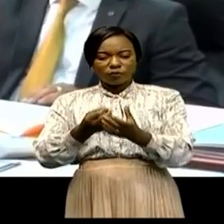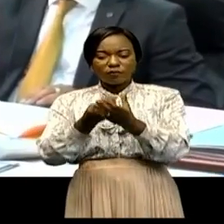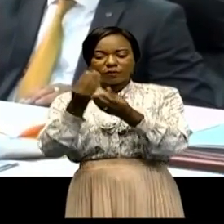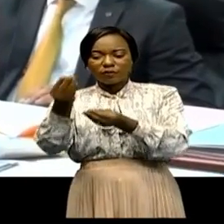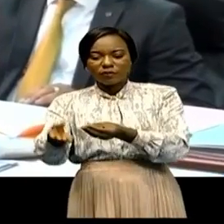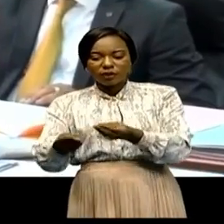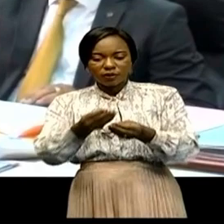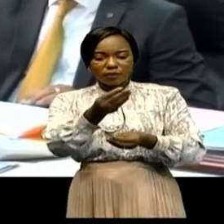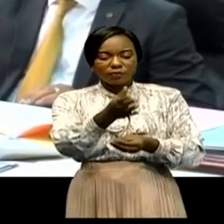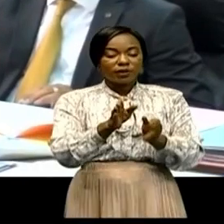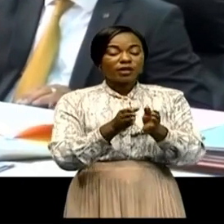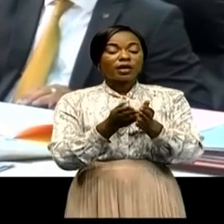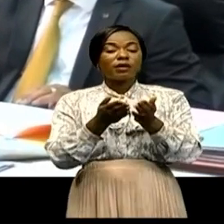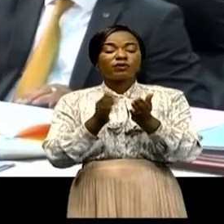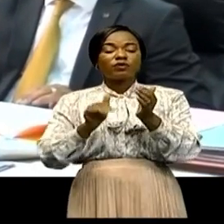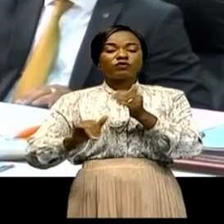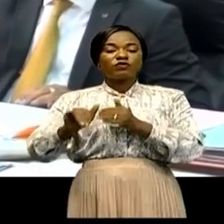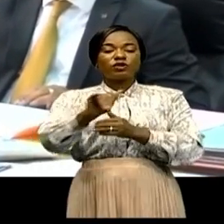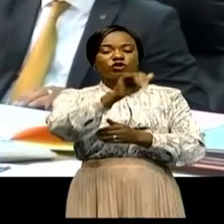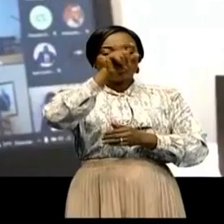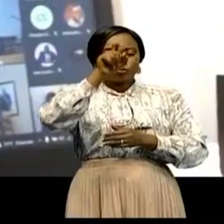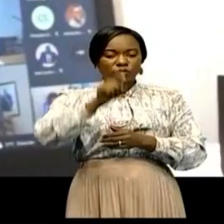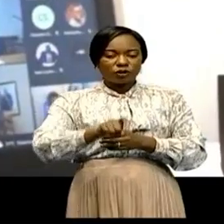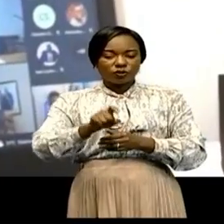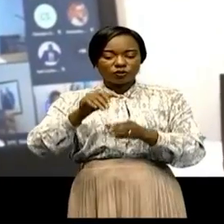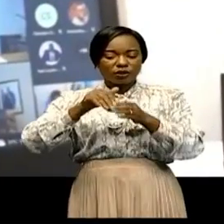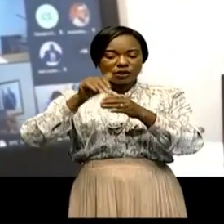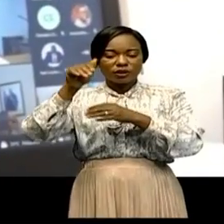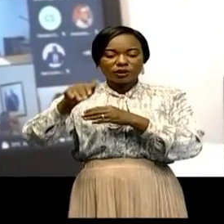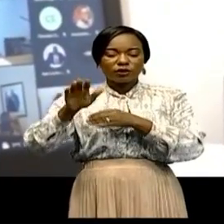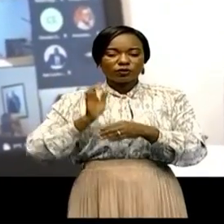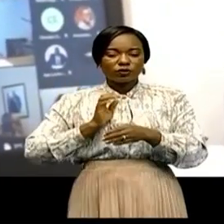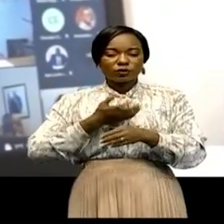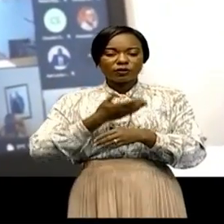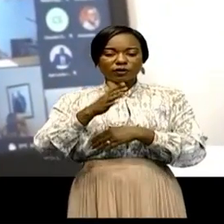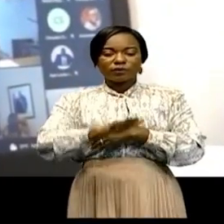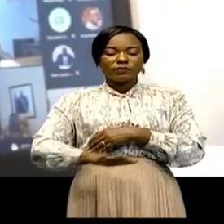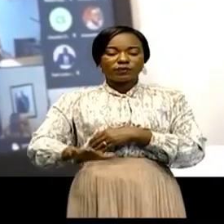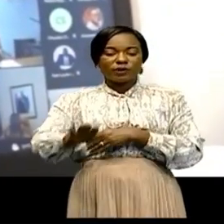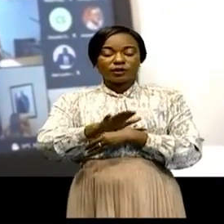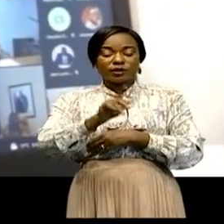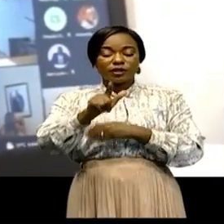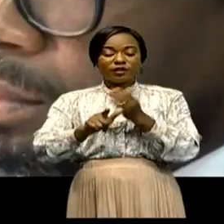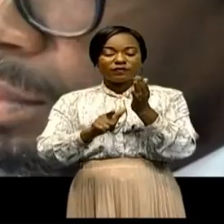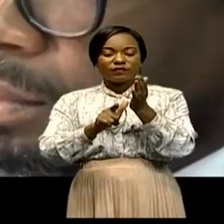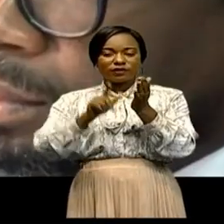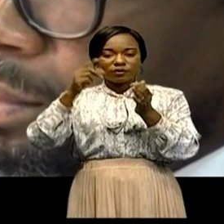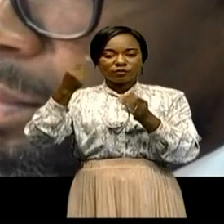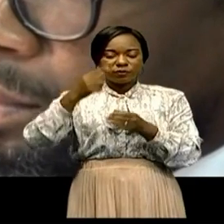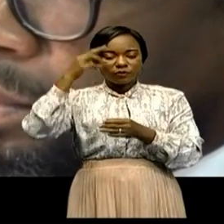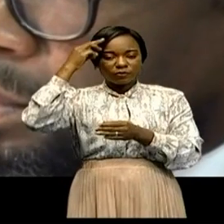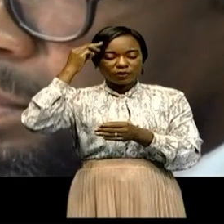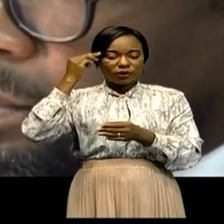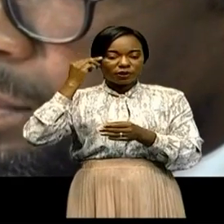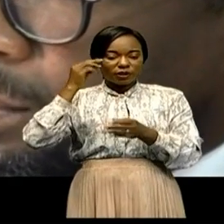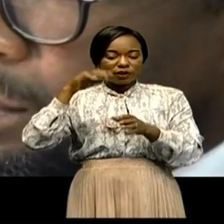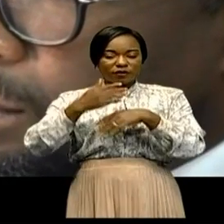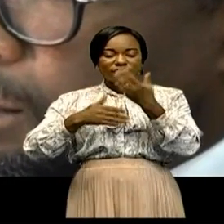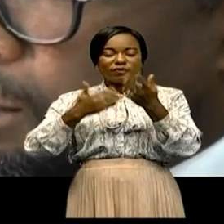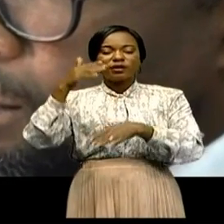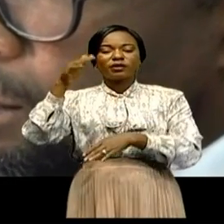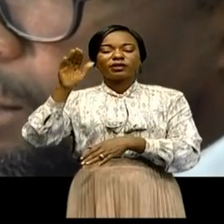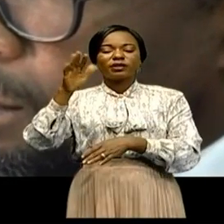de ces documents de voyage obligatoires à l'extérieur du pays. Le vice-premier ministre, ministre des Affaires étrangères,